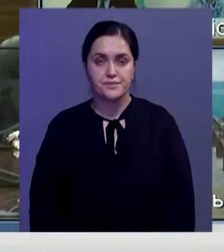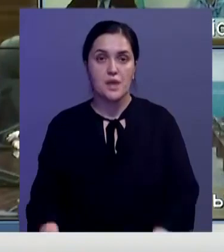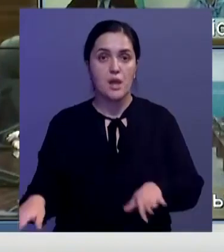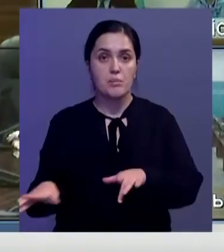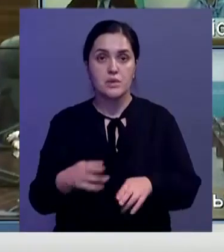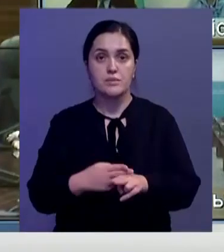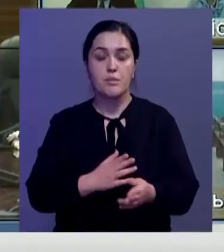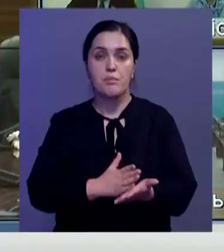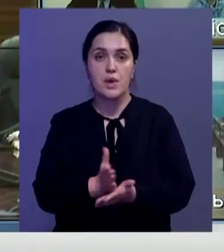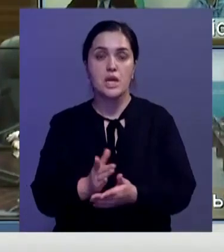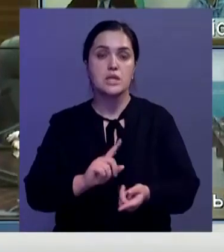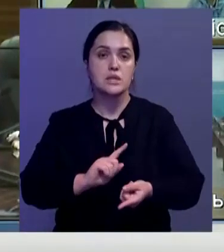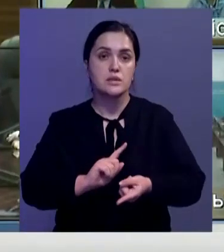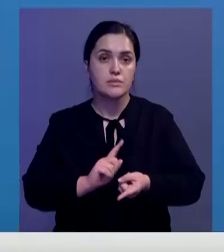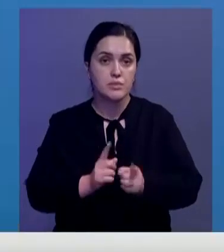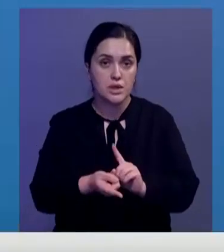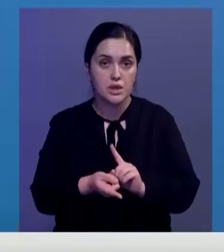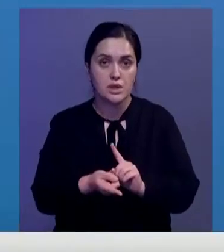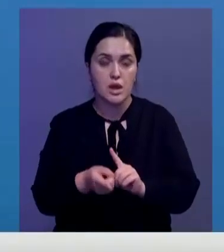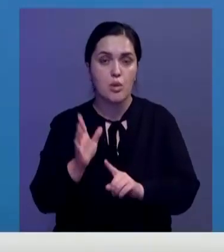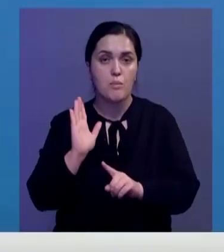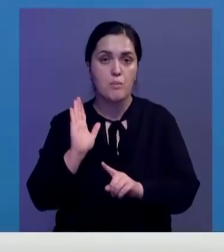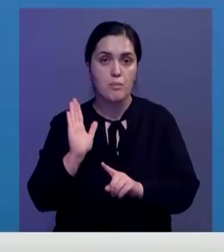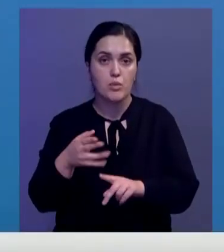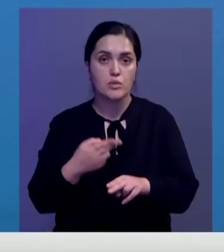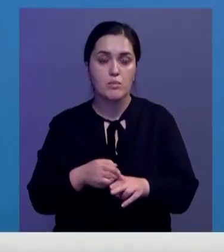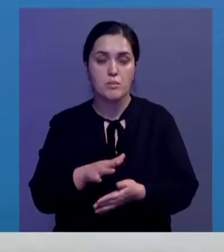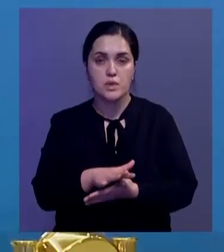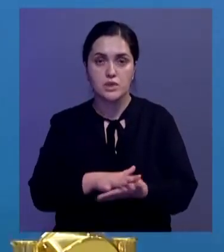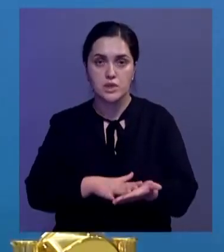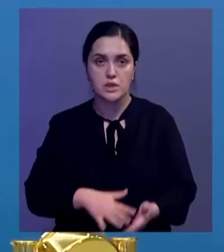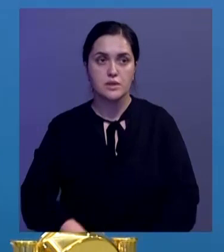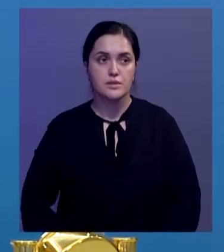политической модернизации будет иметь продолжение.